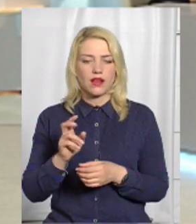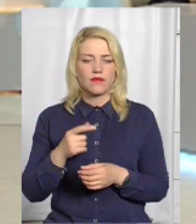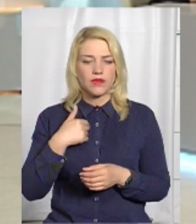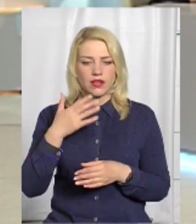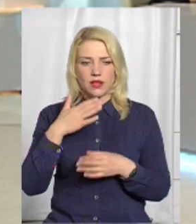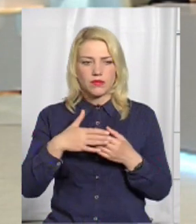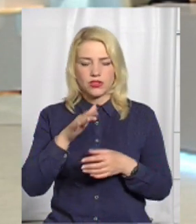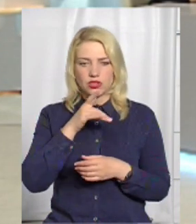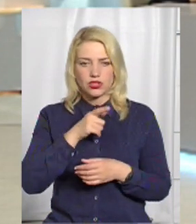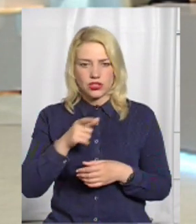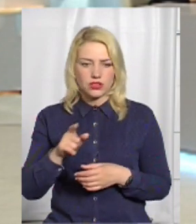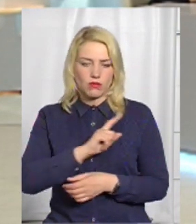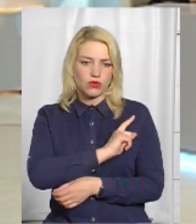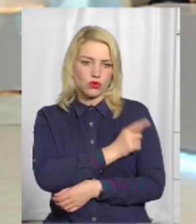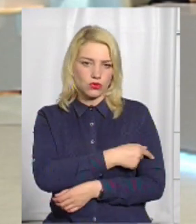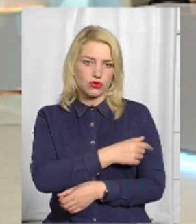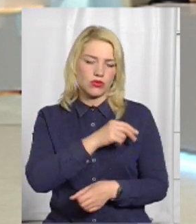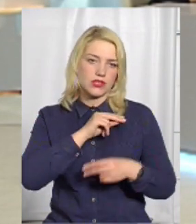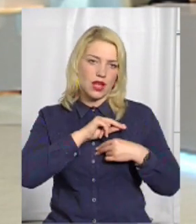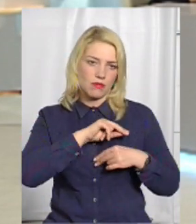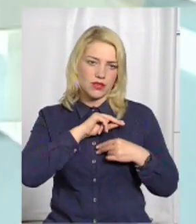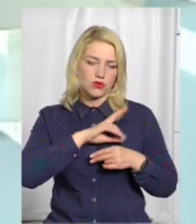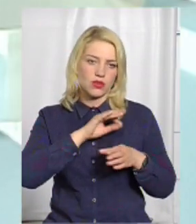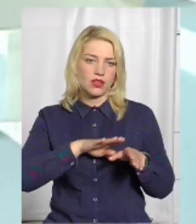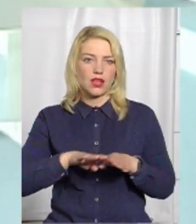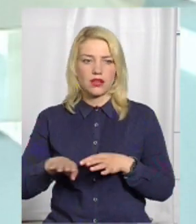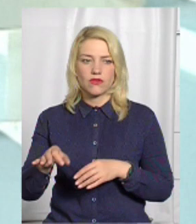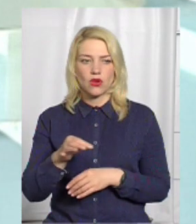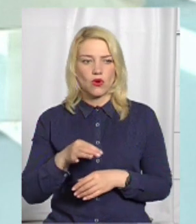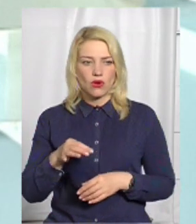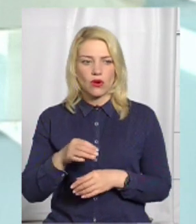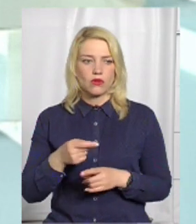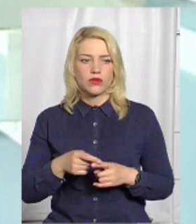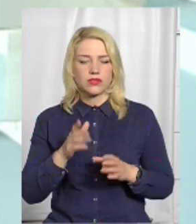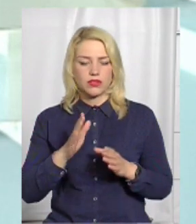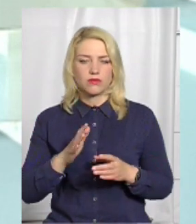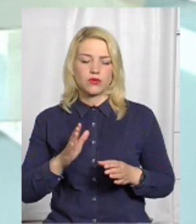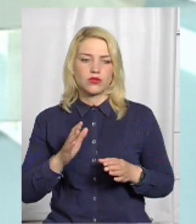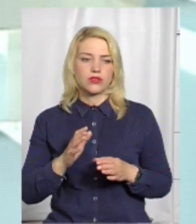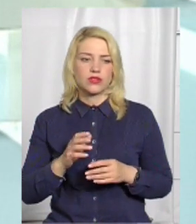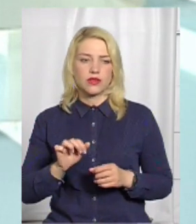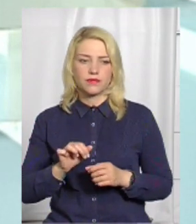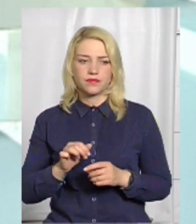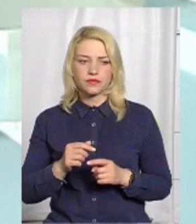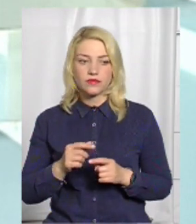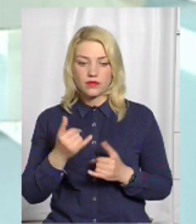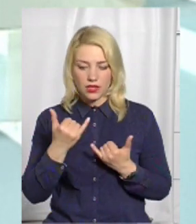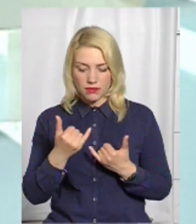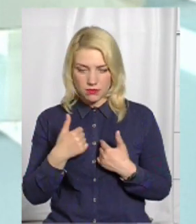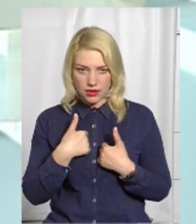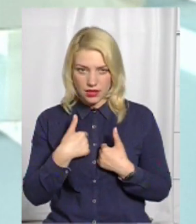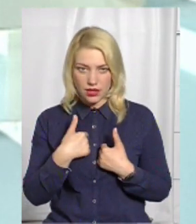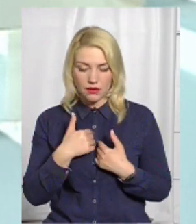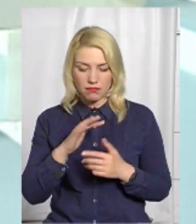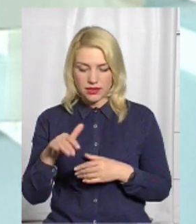найближчий час потужно все ж таки запрацює і на рівні області буде певні речі адвокувати. Але тепер мене після